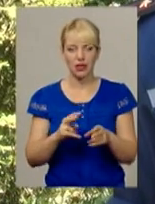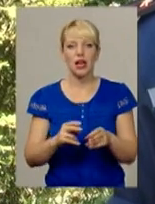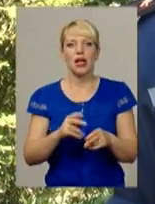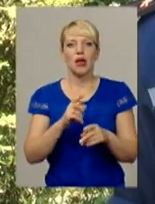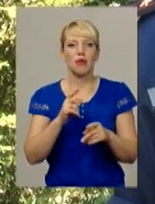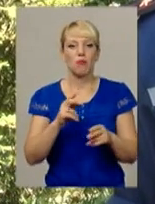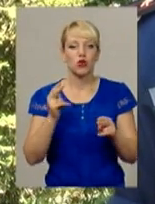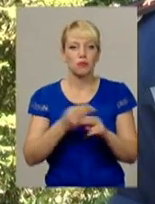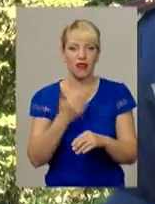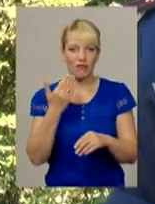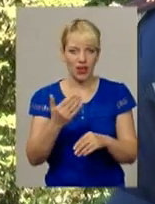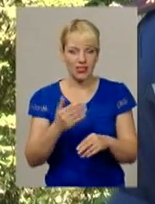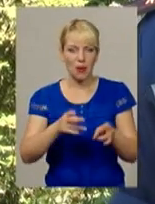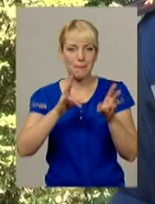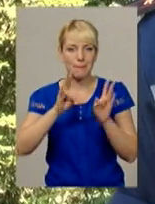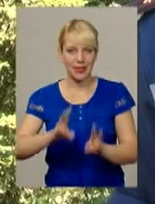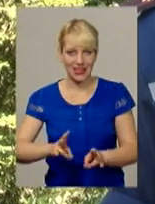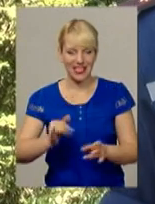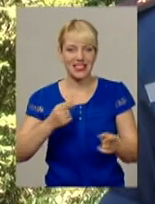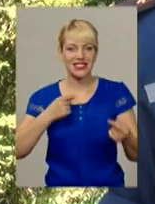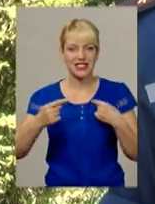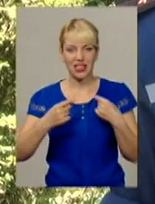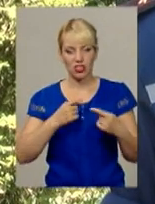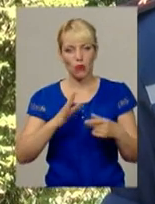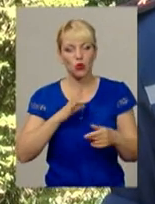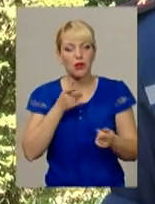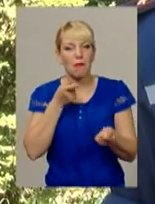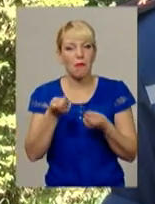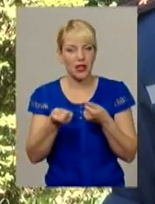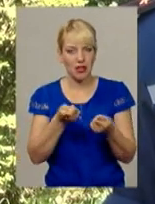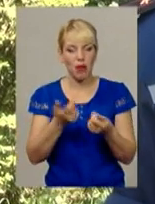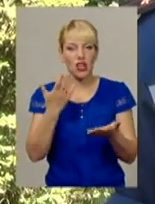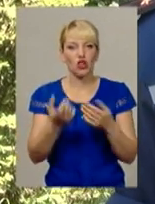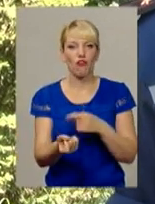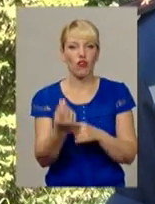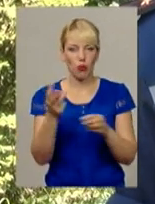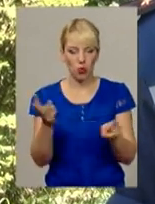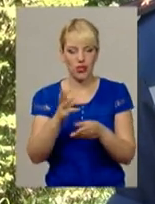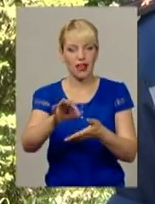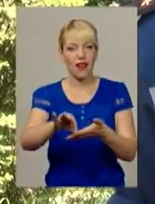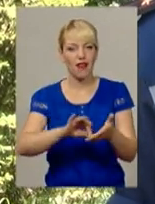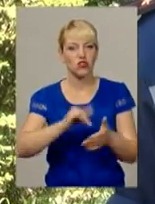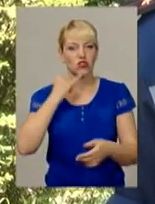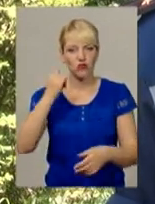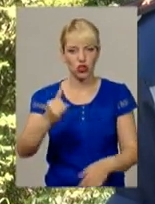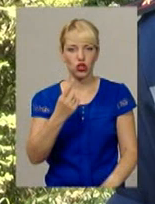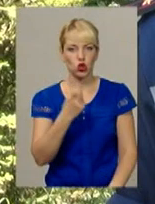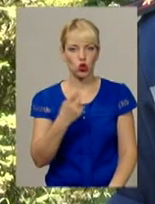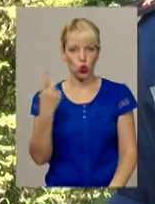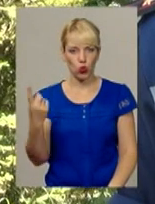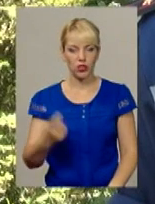страждань, що приносять пожежі. Будьте пильними. У разі виникнення пожежі негайно телефонуйте за номером телефону 101.